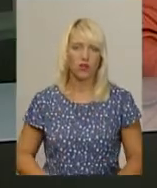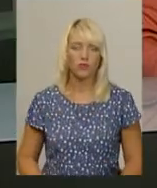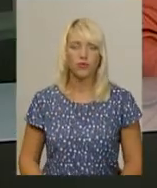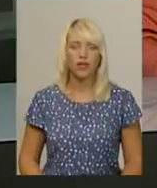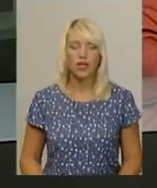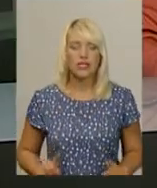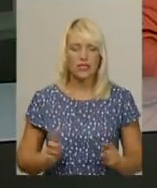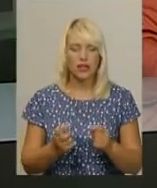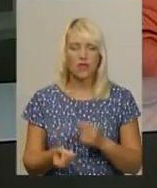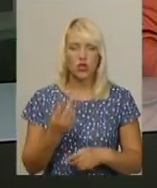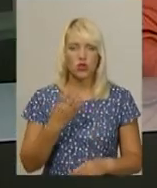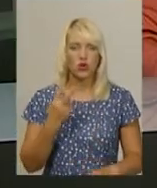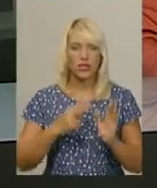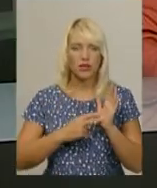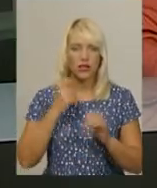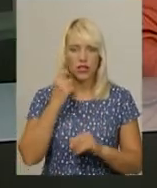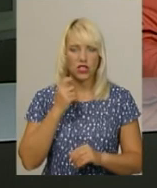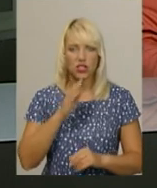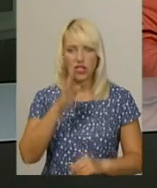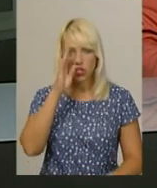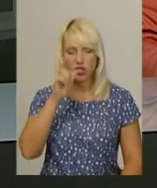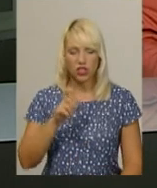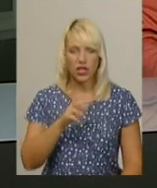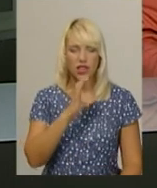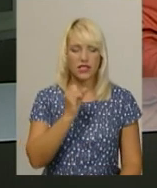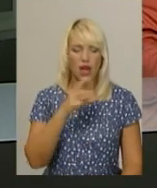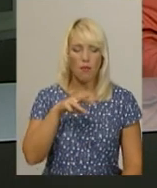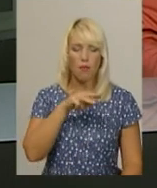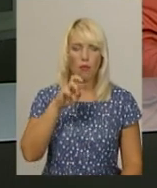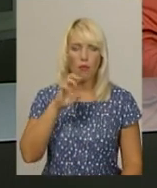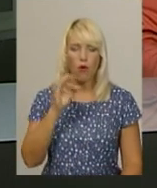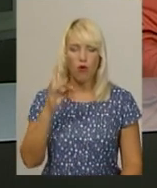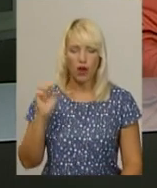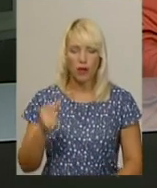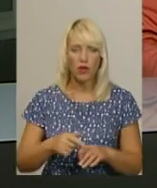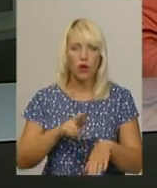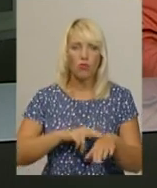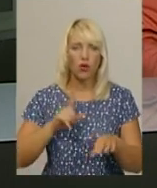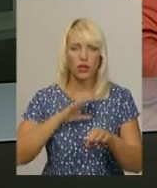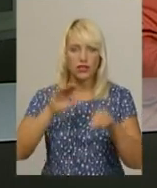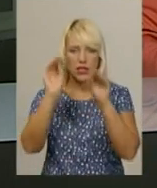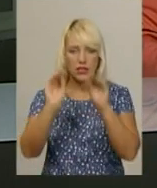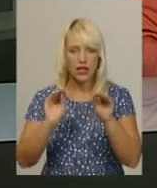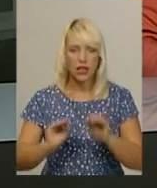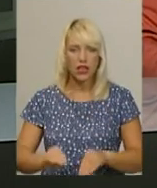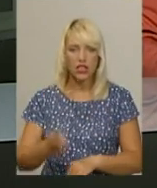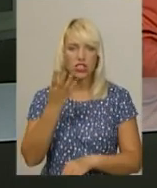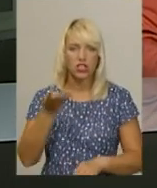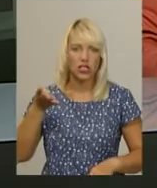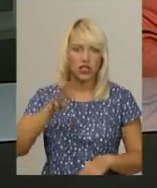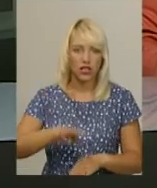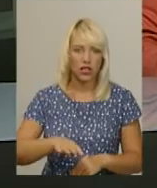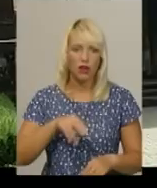Затриманим виявився 47-річний житель Самбора, як зазначила Інна Глега. На нього поліцейські сквали чотири адміністративних